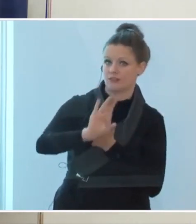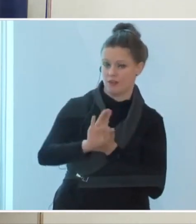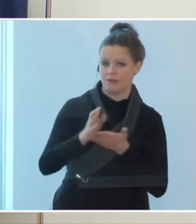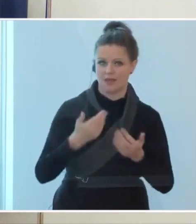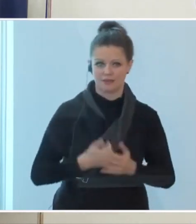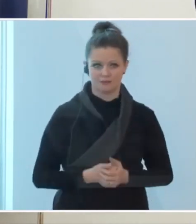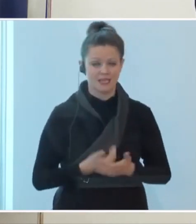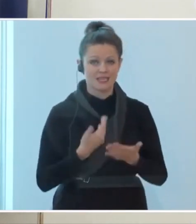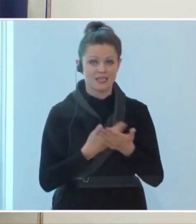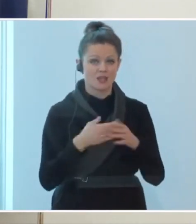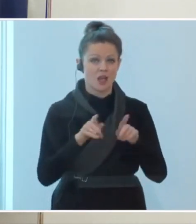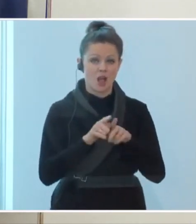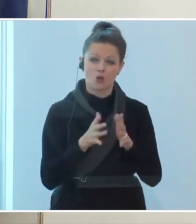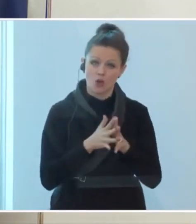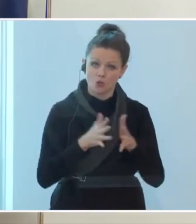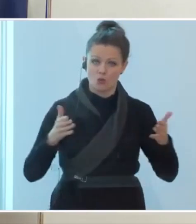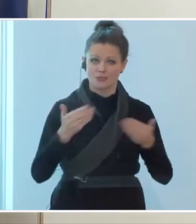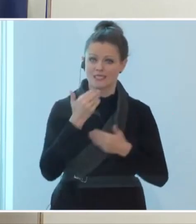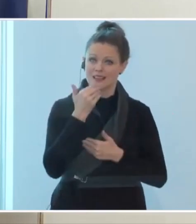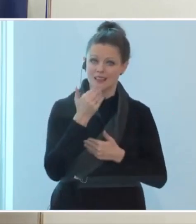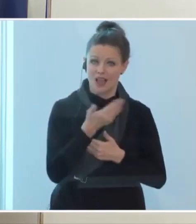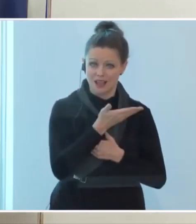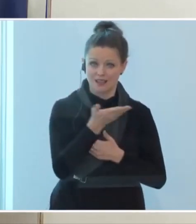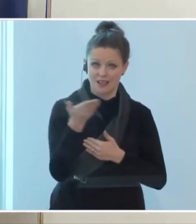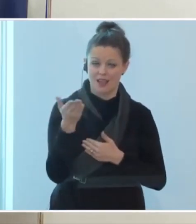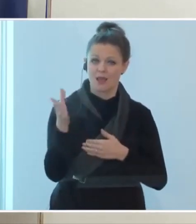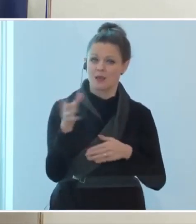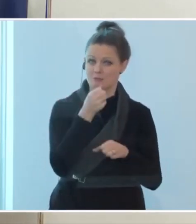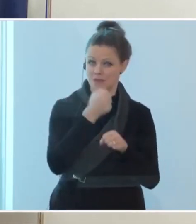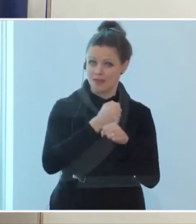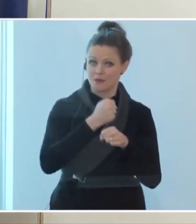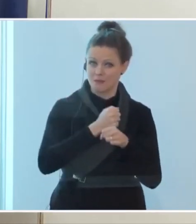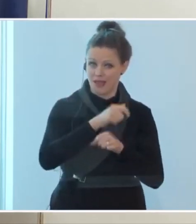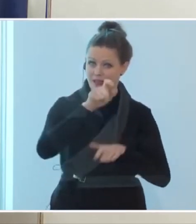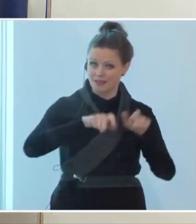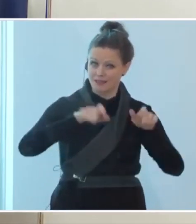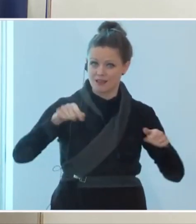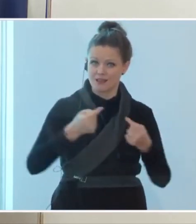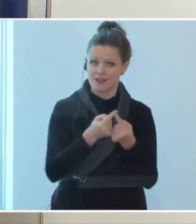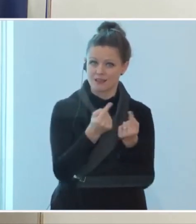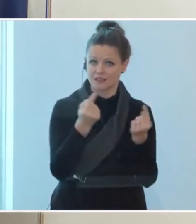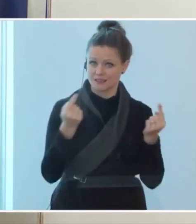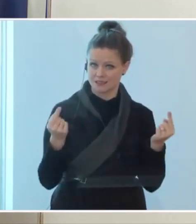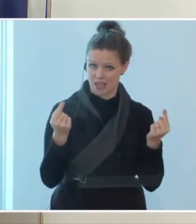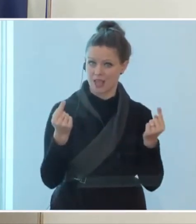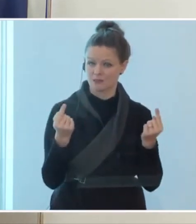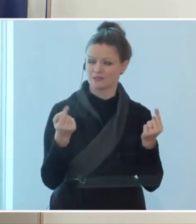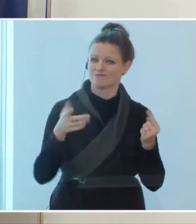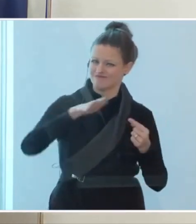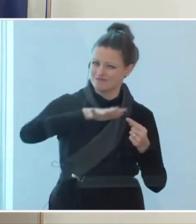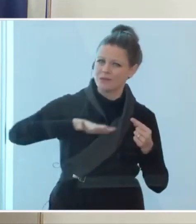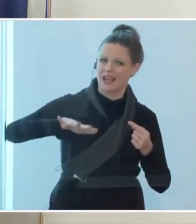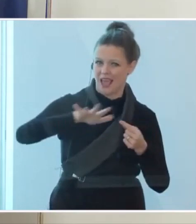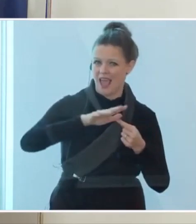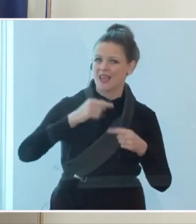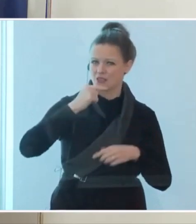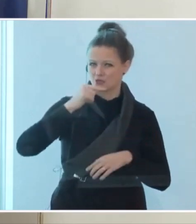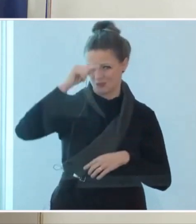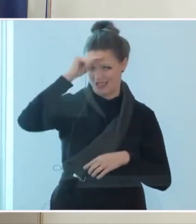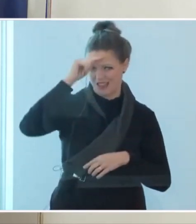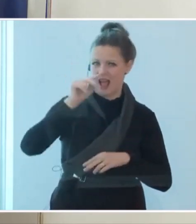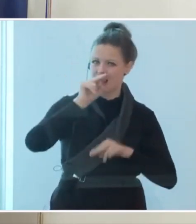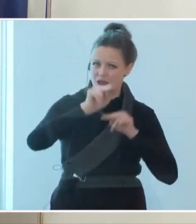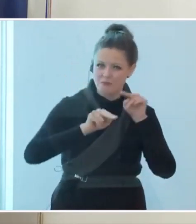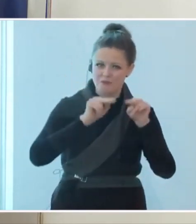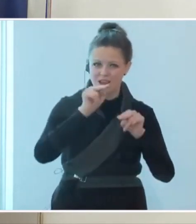Stelle auch ein großes Danke an alle Mitarbeiterinnen und Mitarbeiter, die in diesem Bereich, im Bereich der Spitäler, der